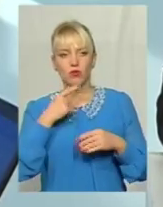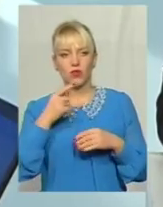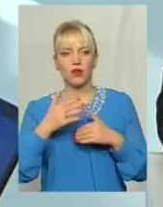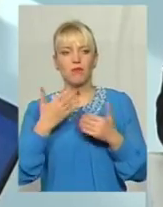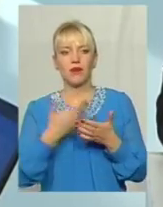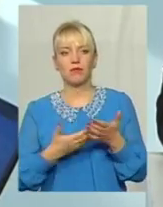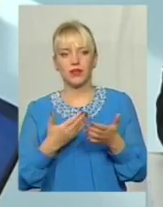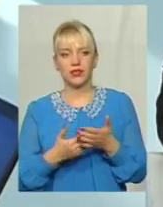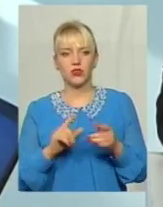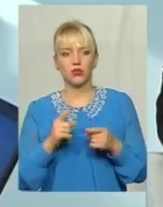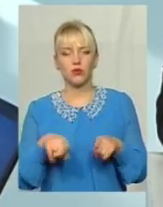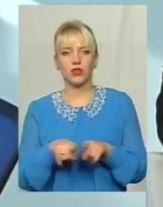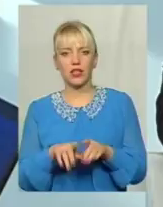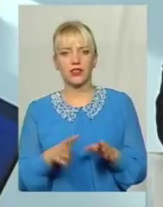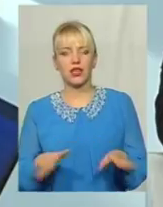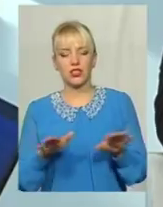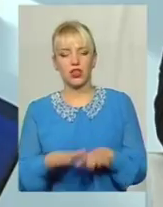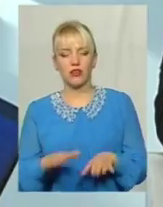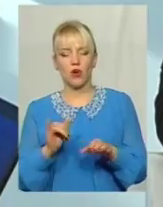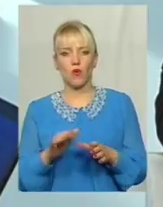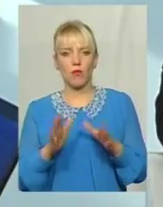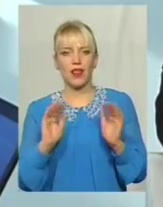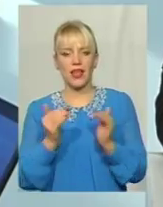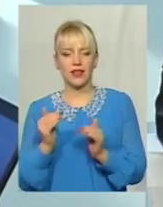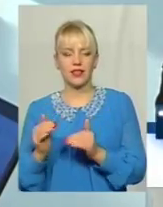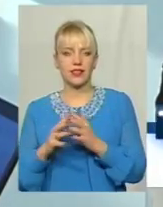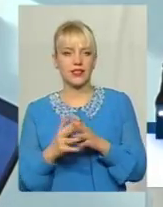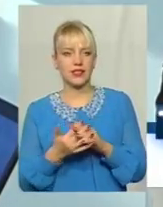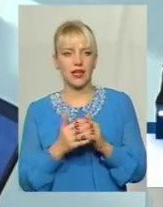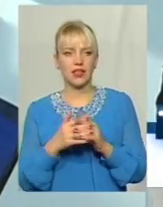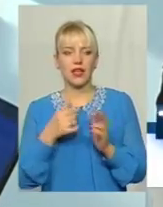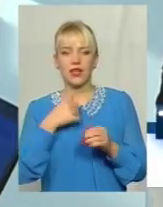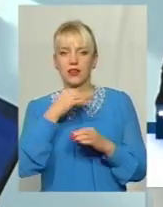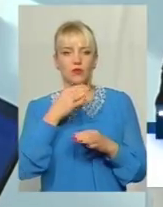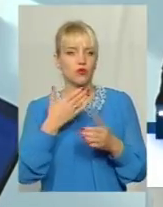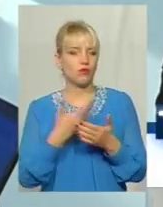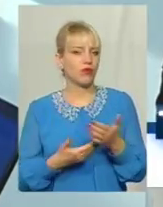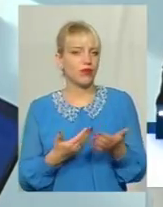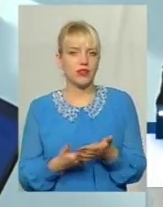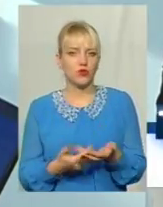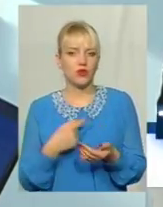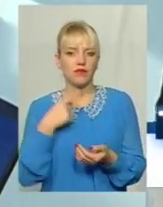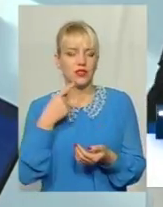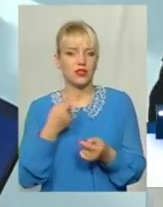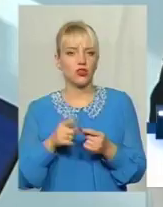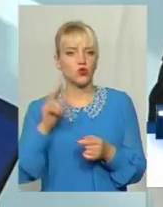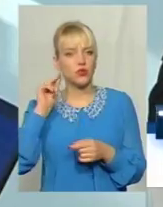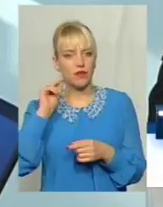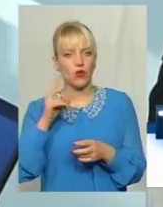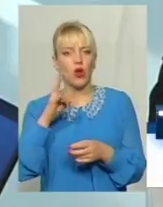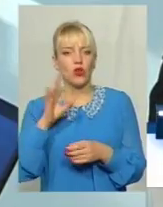Тому що вони тому й залишаються в маленьких селах Тому ми їх не можемо Я не можу навіть приблизно назвати цю цифру Разом з тим,